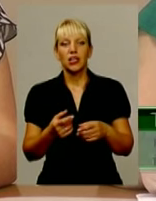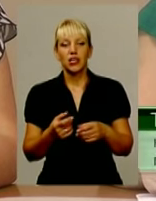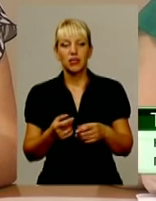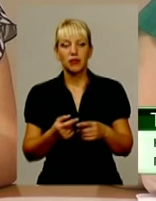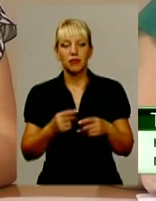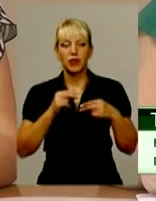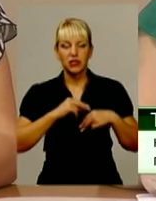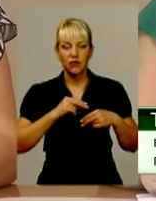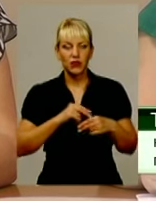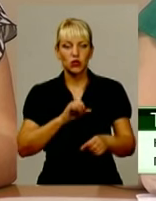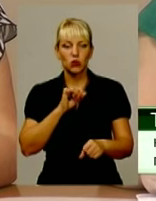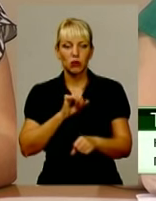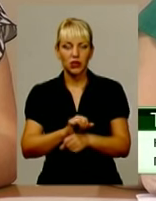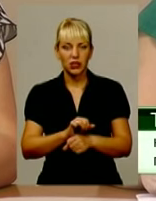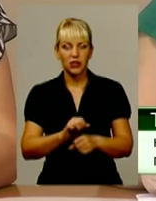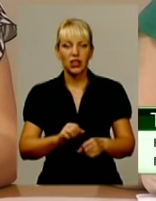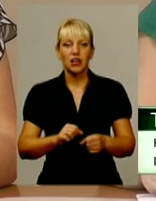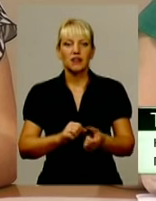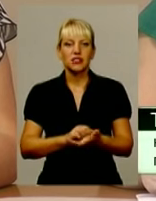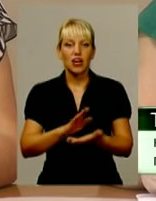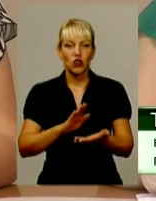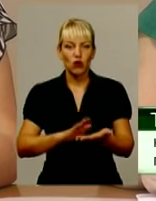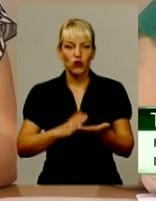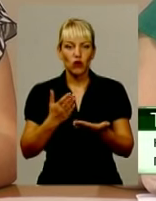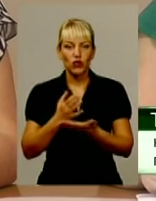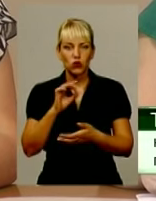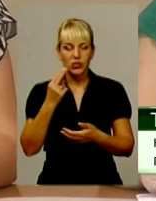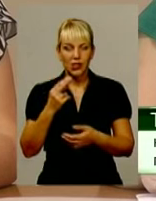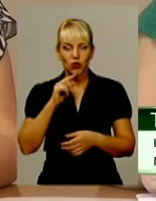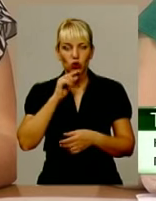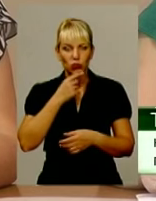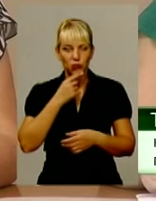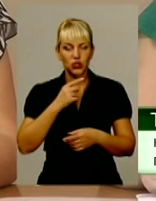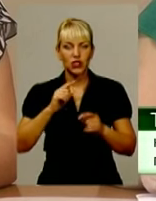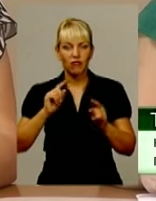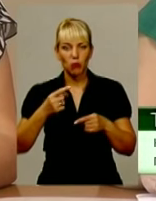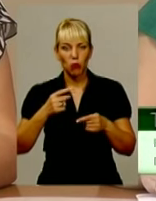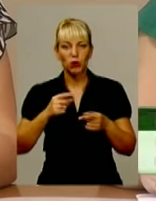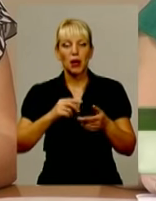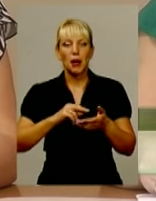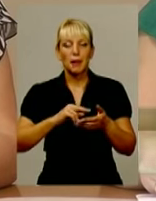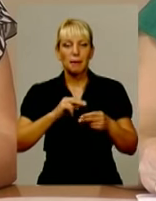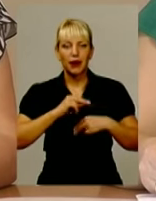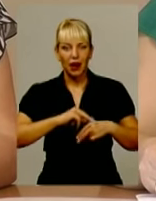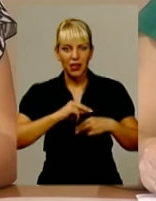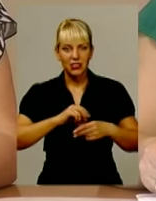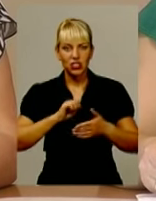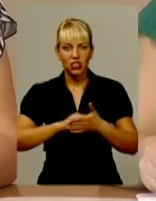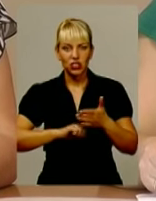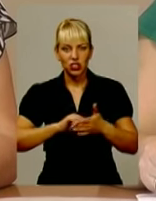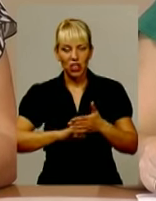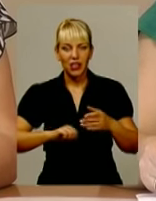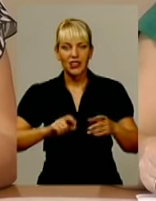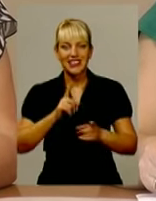зупинити встановлення нових соціально-економічних умов праці, які заплановані у медичному закладі через реорганізацію